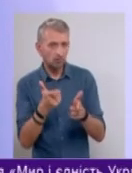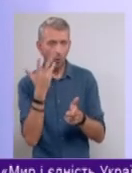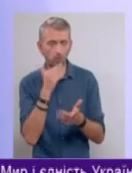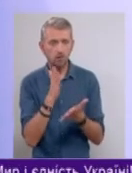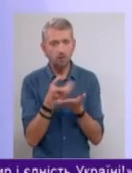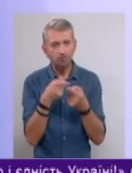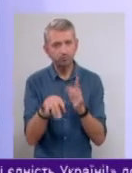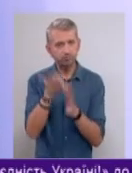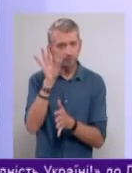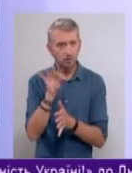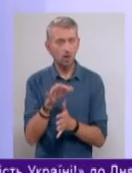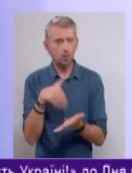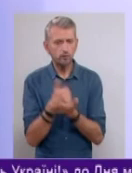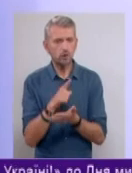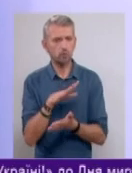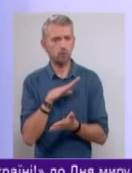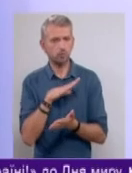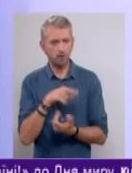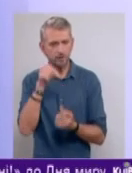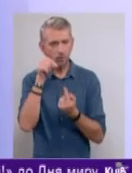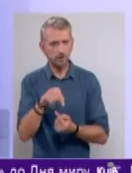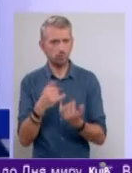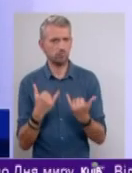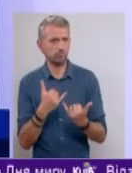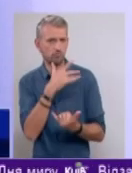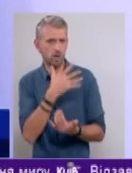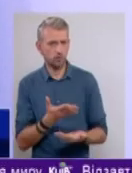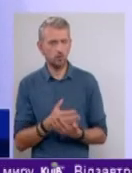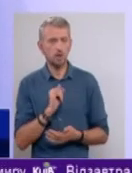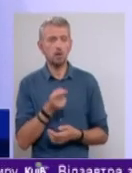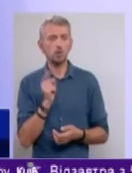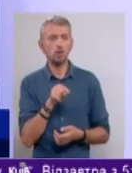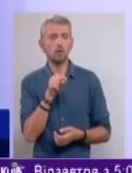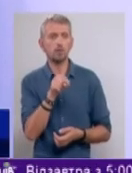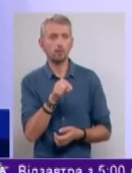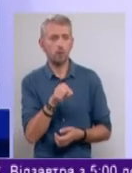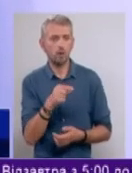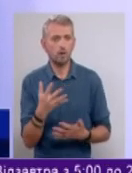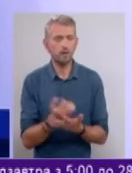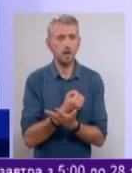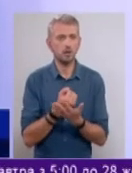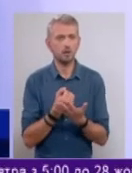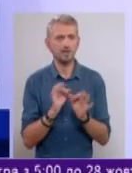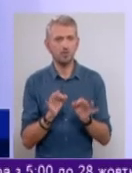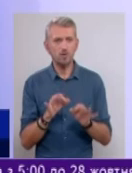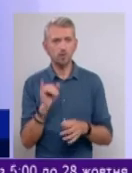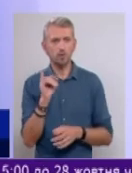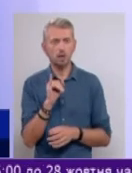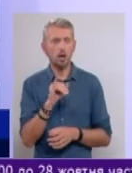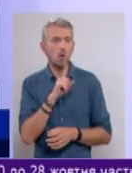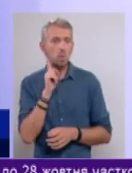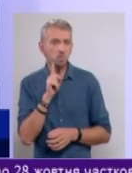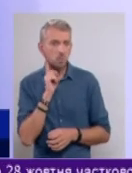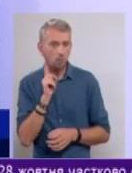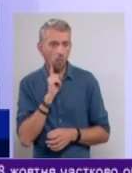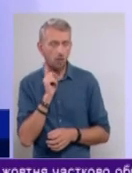головне, щоб вона дійсно відповідала духу часу, і тоді вона знайде, звичайно, і молодь,